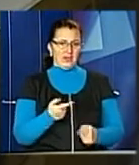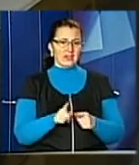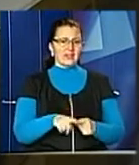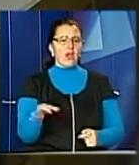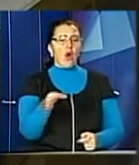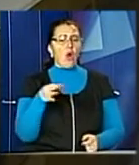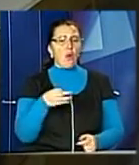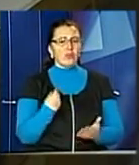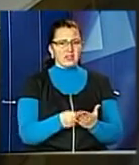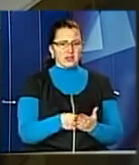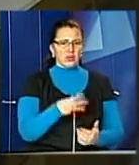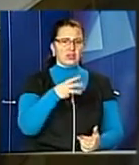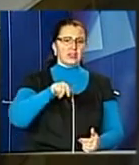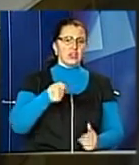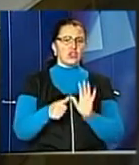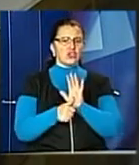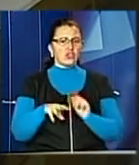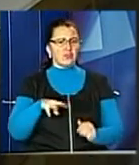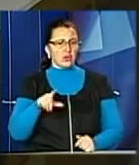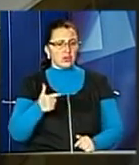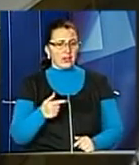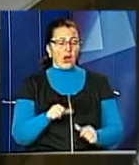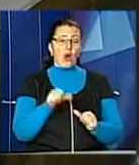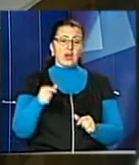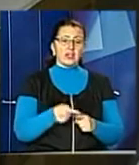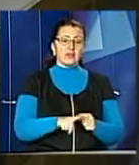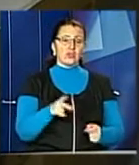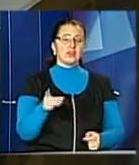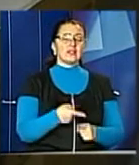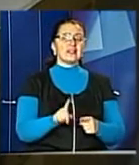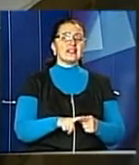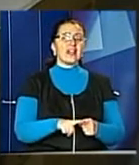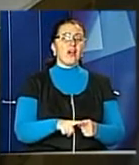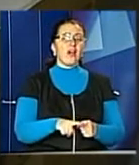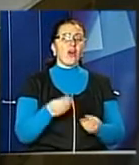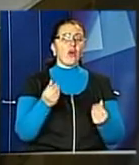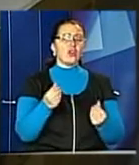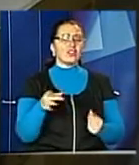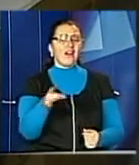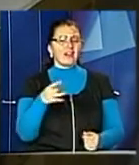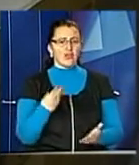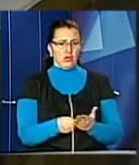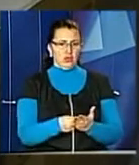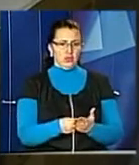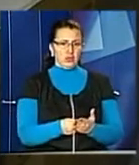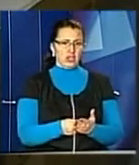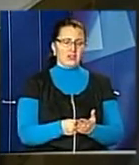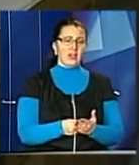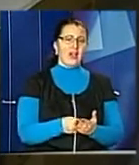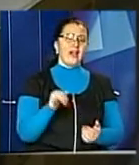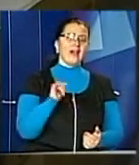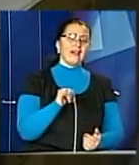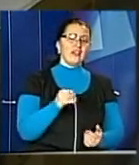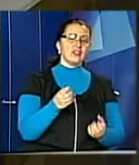обласний бюджет 3,6 мільйона гривень. Крім того, це є кошти районного бюджету. Крім того, це є кошти, які я сьогодні озвучувала,